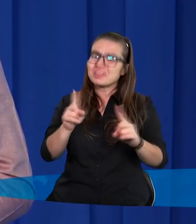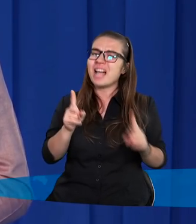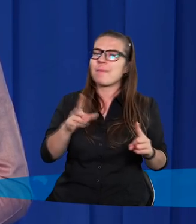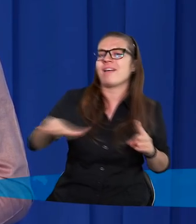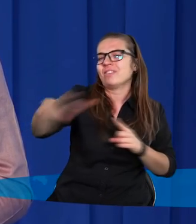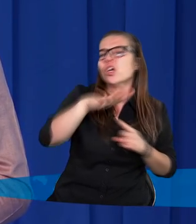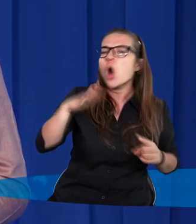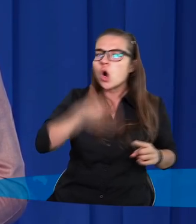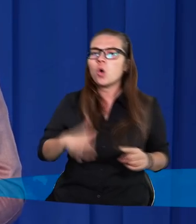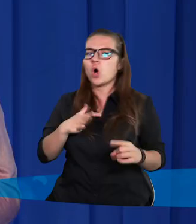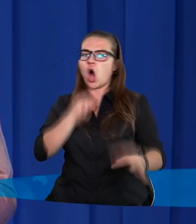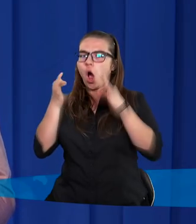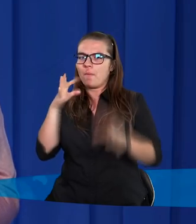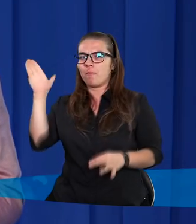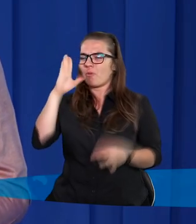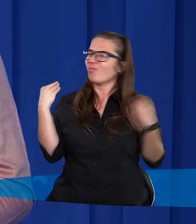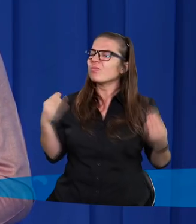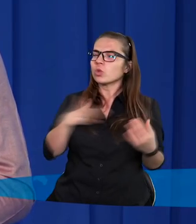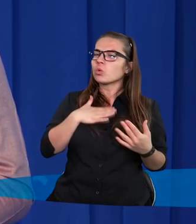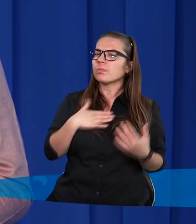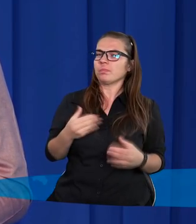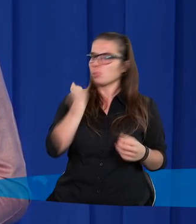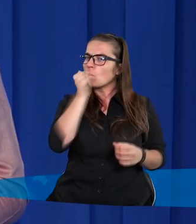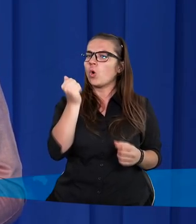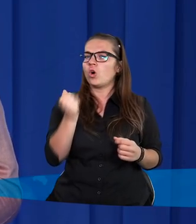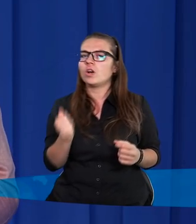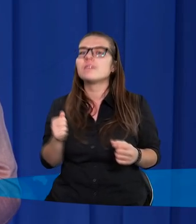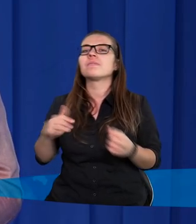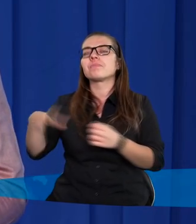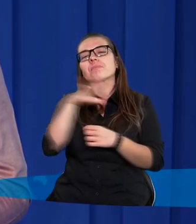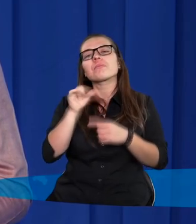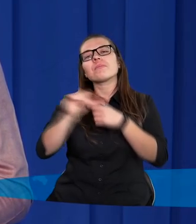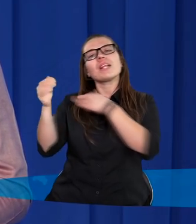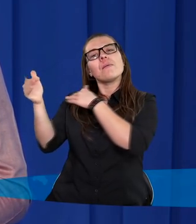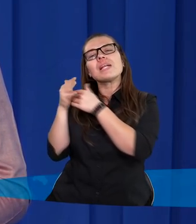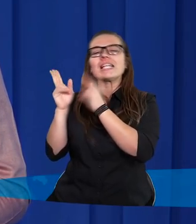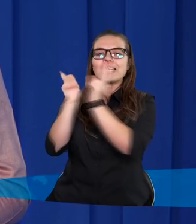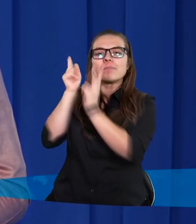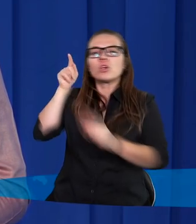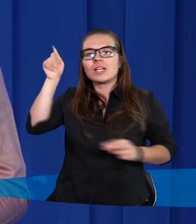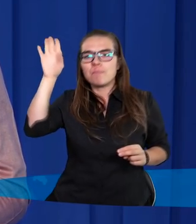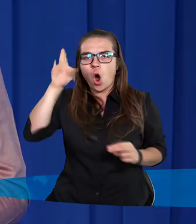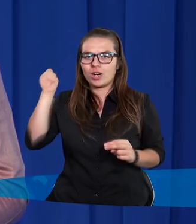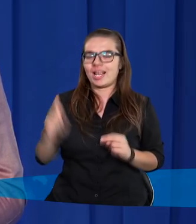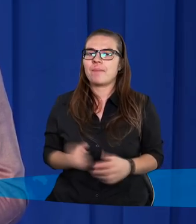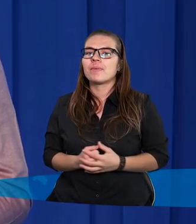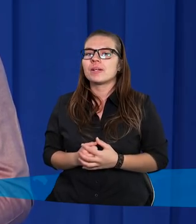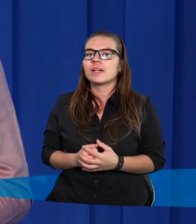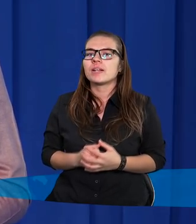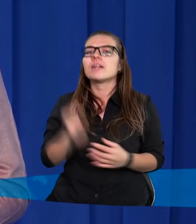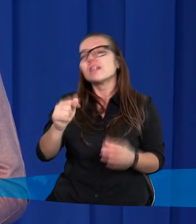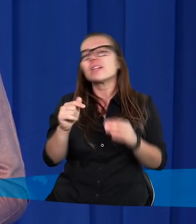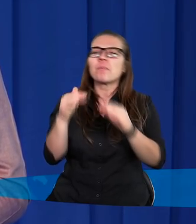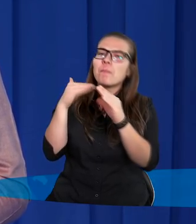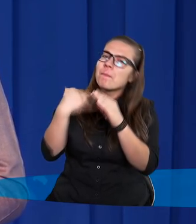opowiadać o Panu Bogu i dla kogoś było to bliższym spotkaniem Jego. I piszecie do